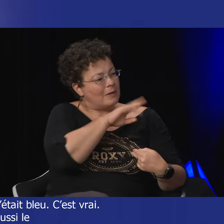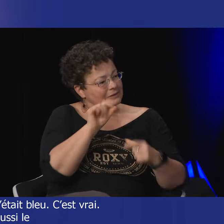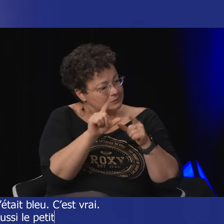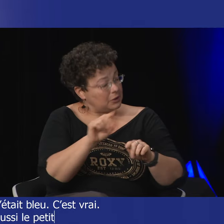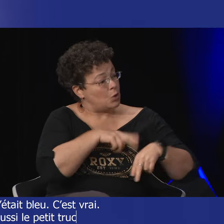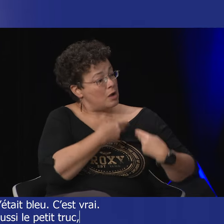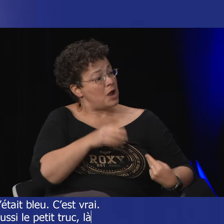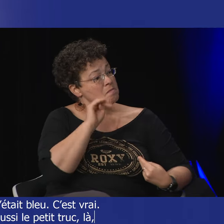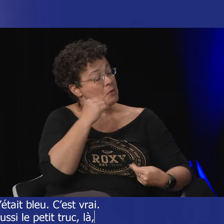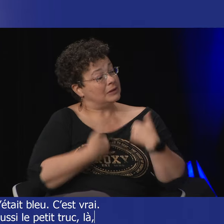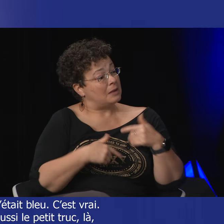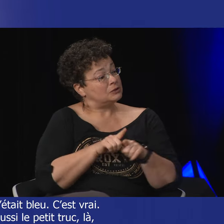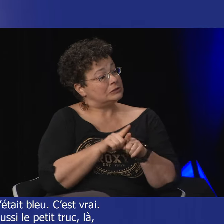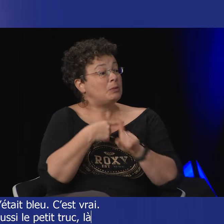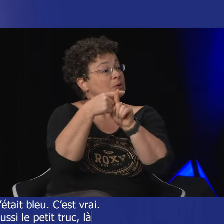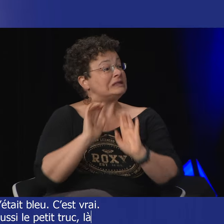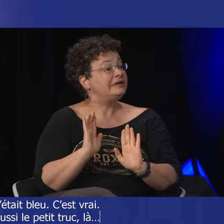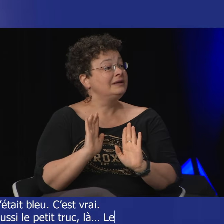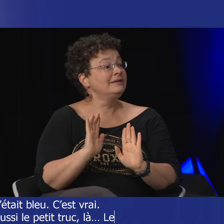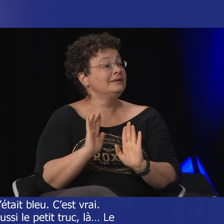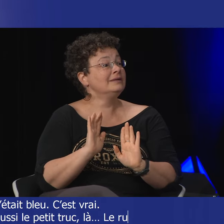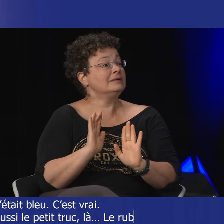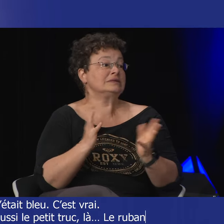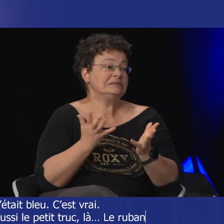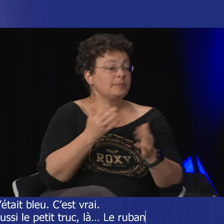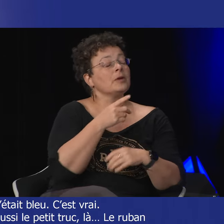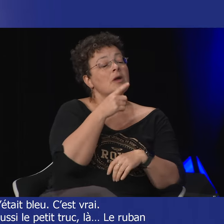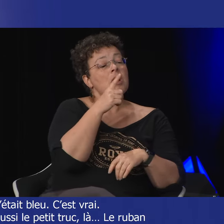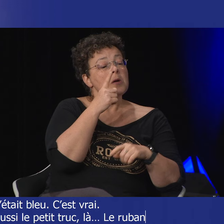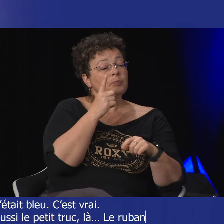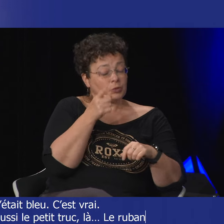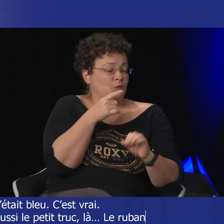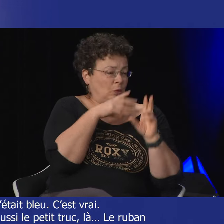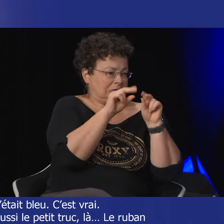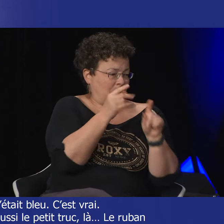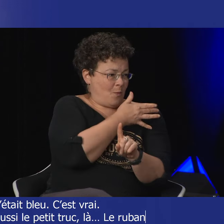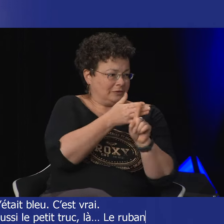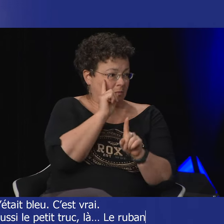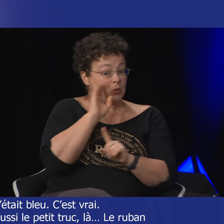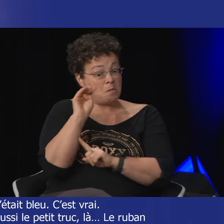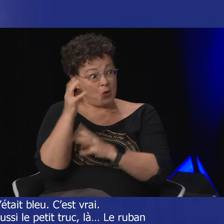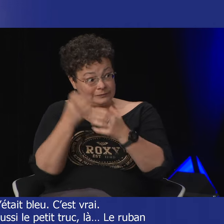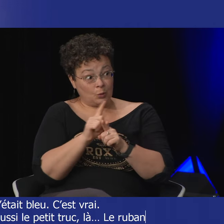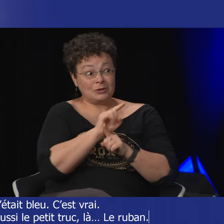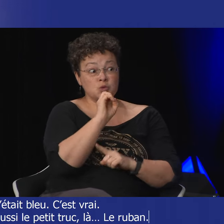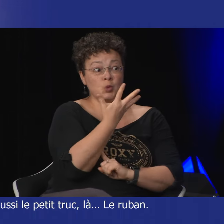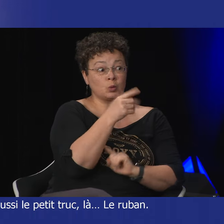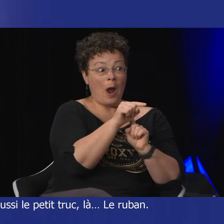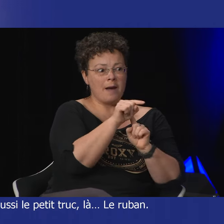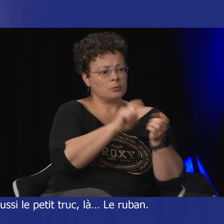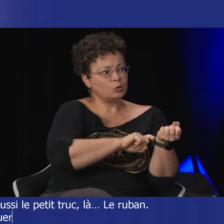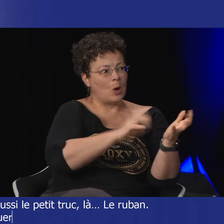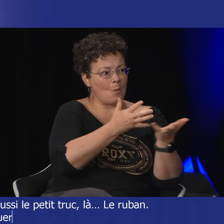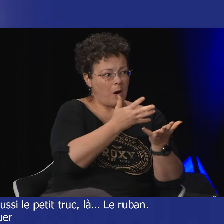petit truc là le ruban le ruban en fait bon pour expliquer